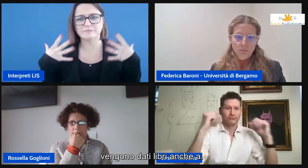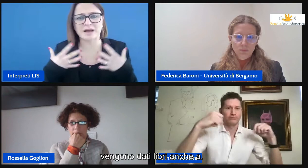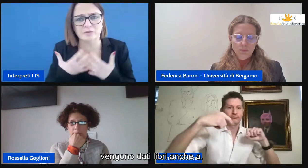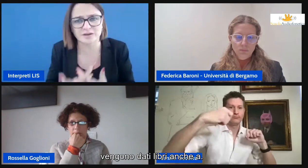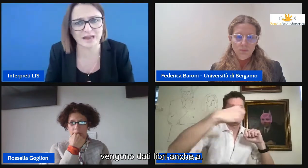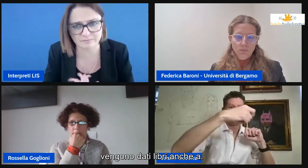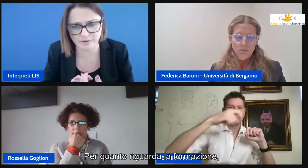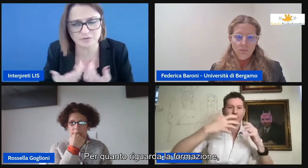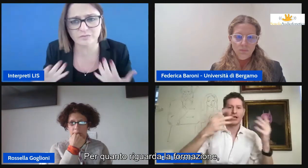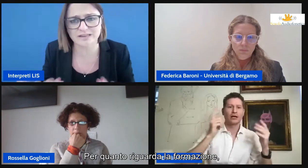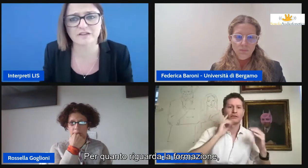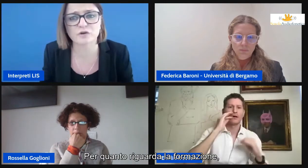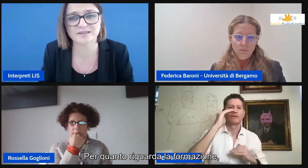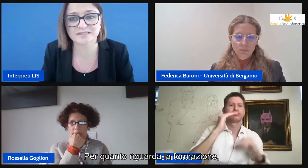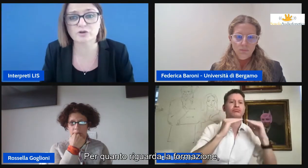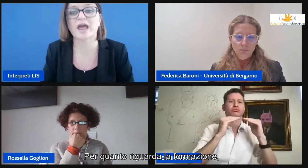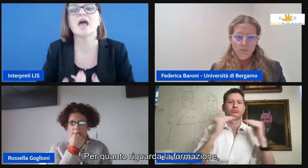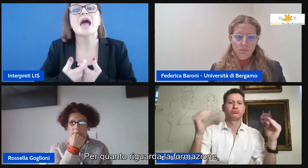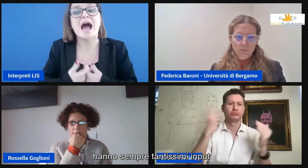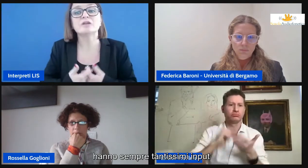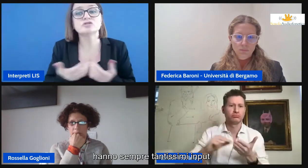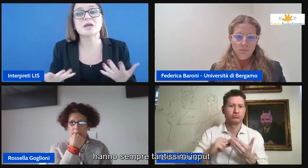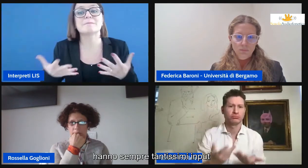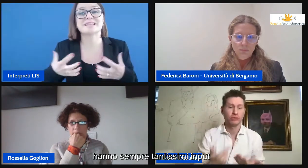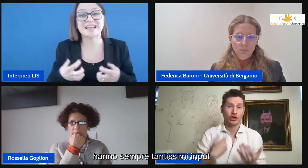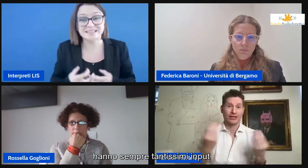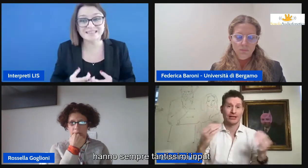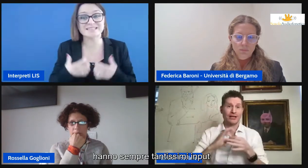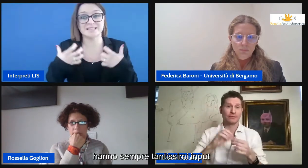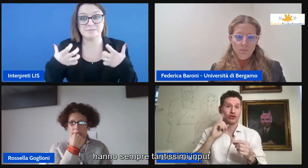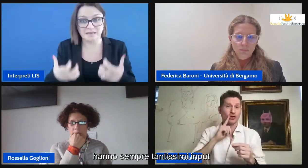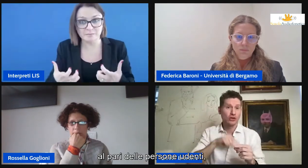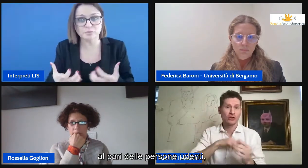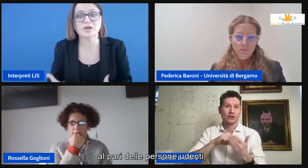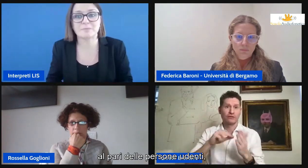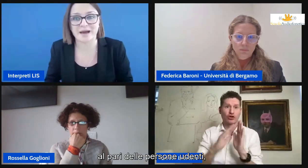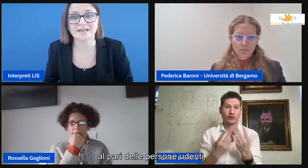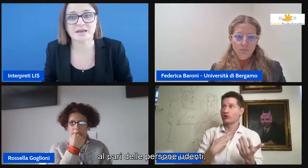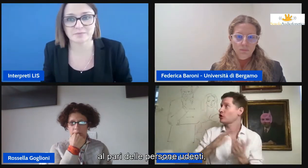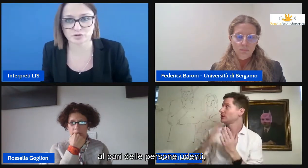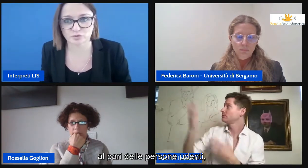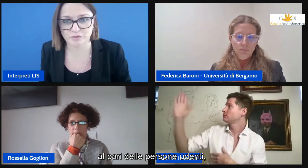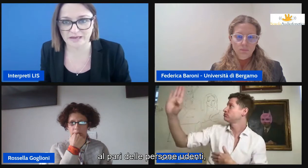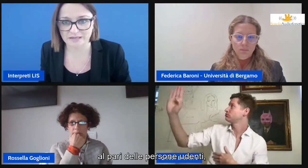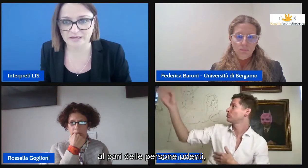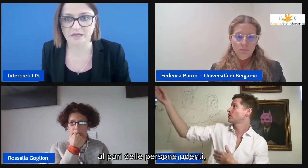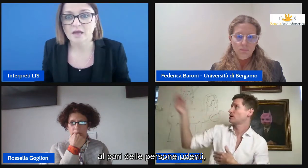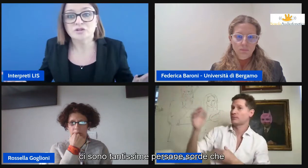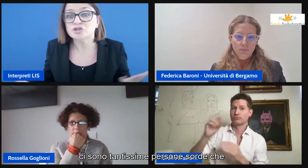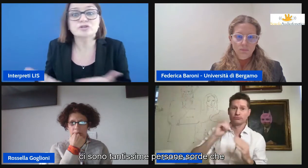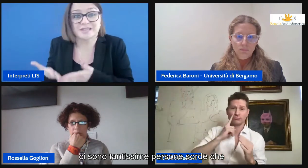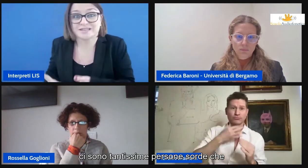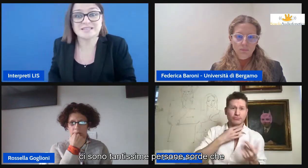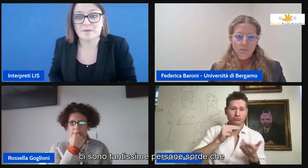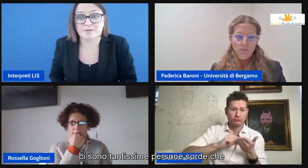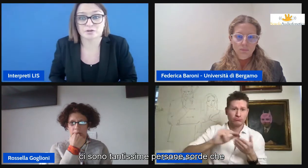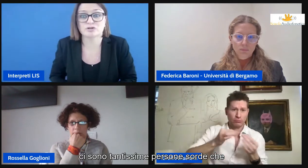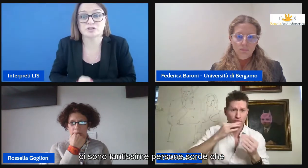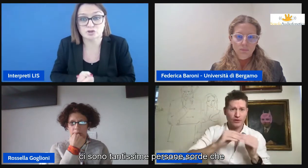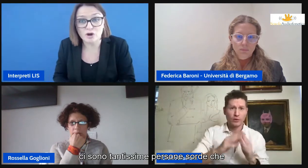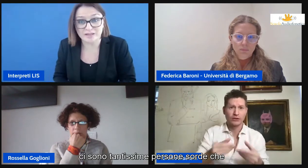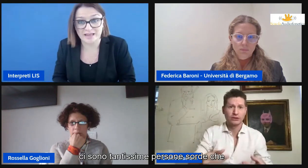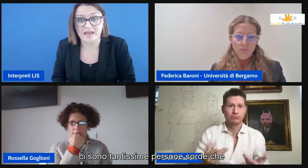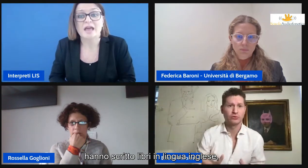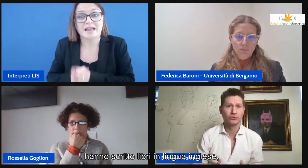anche per quanto riguarda la formazione hanno sempre tantissimi input al pari delle persone udenti ci sono tantissime